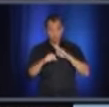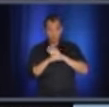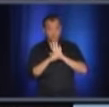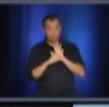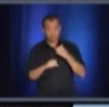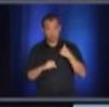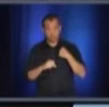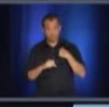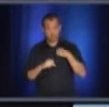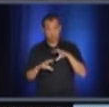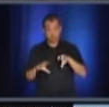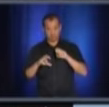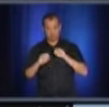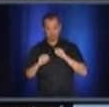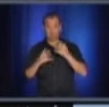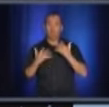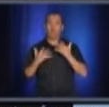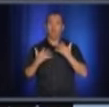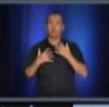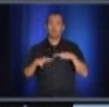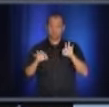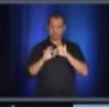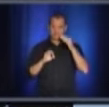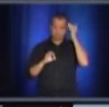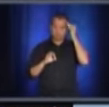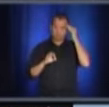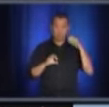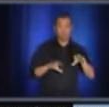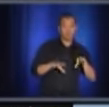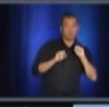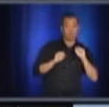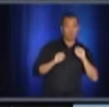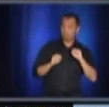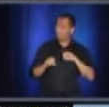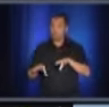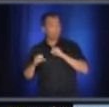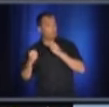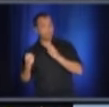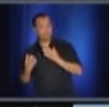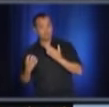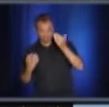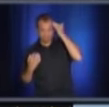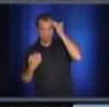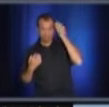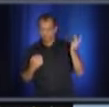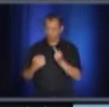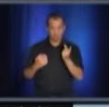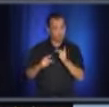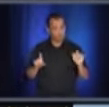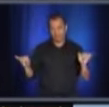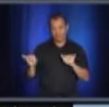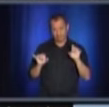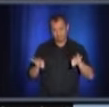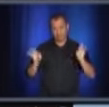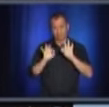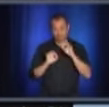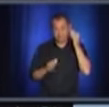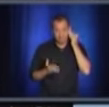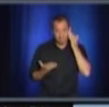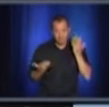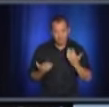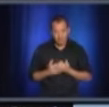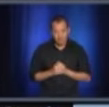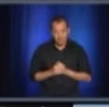que quelqu'un qui l'est. Alors, lorsqu'on est en train de regarder, c'est le test, s'il est fait, on a la réponse, mais on n'a pas